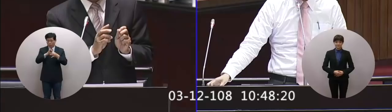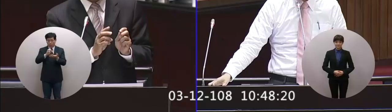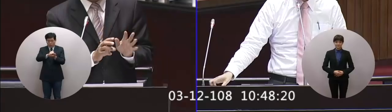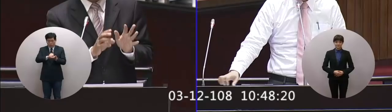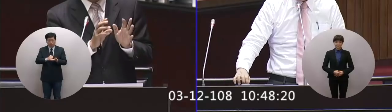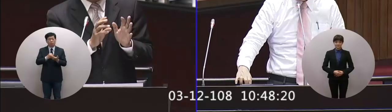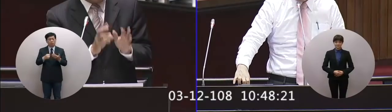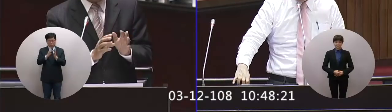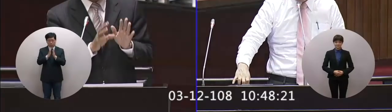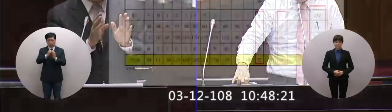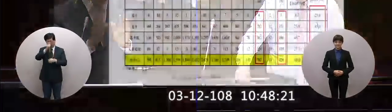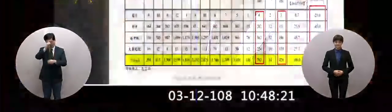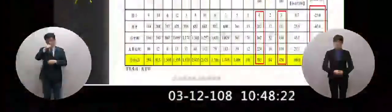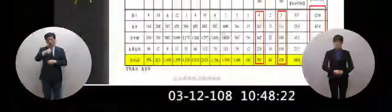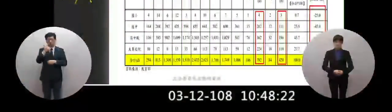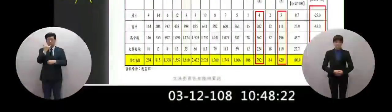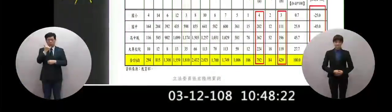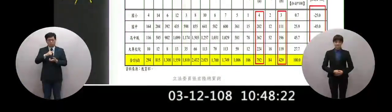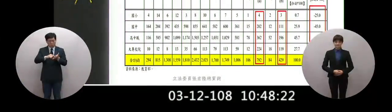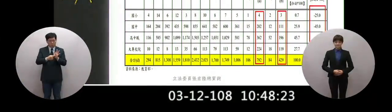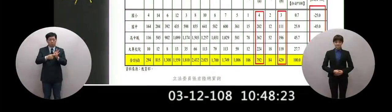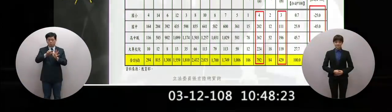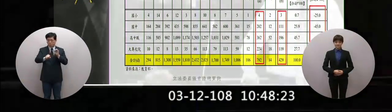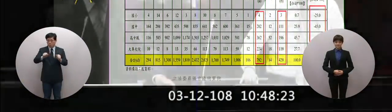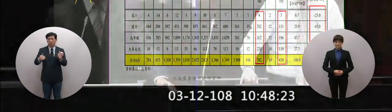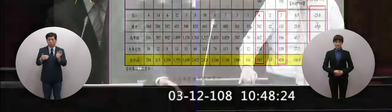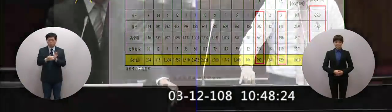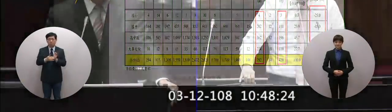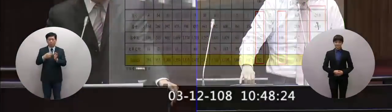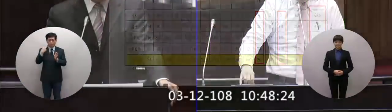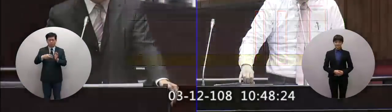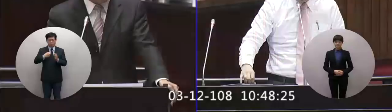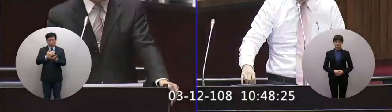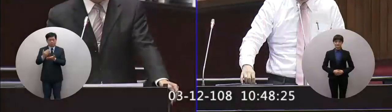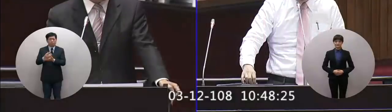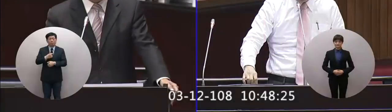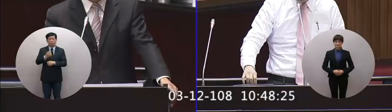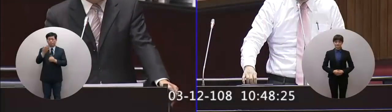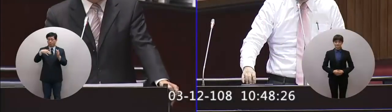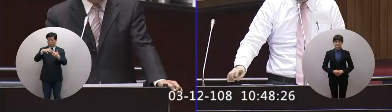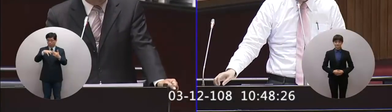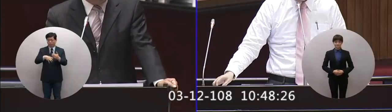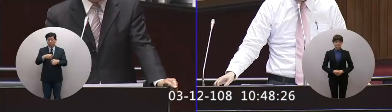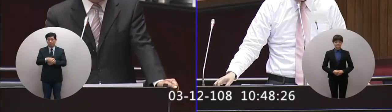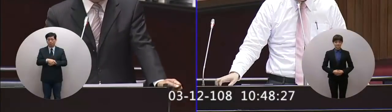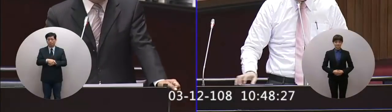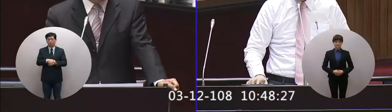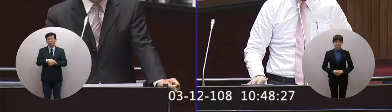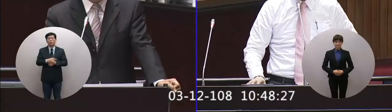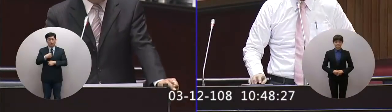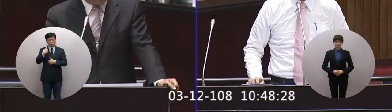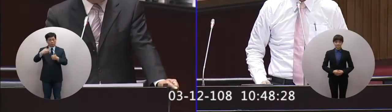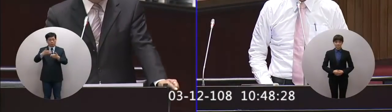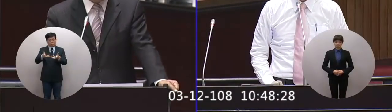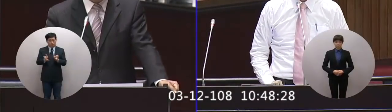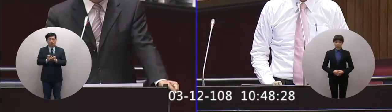我們一直都希望這些應該要真實的被察覺然後採取好的應對在學校裡面當然我這邊教